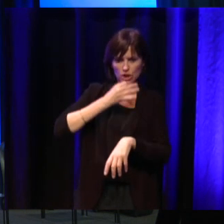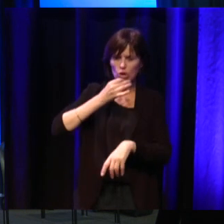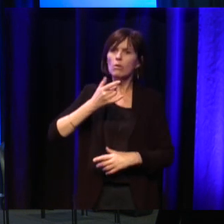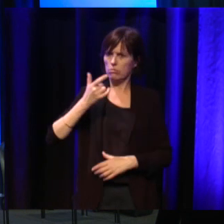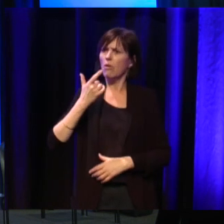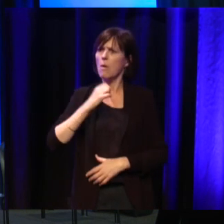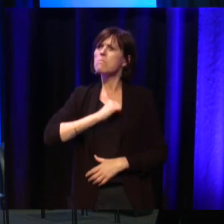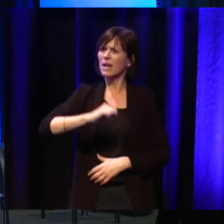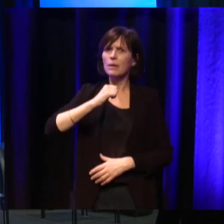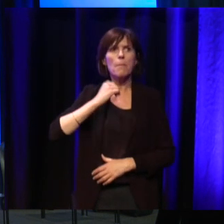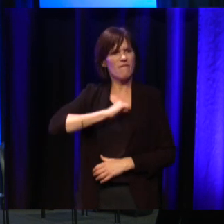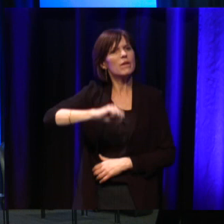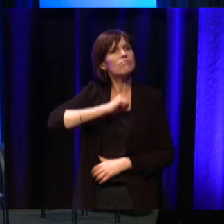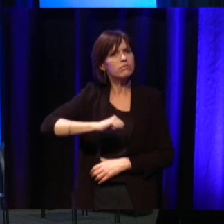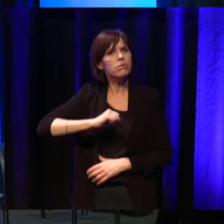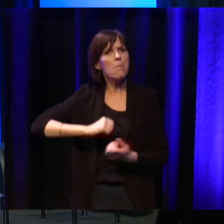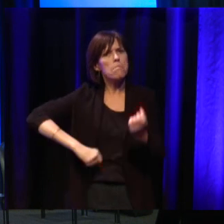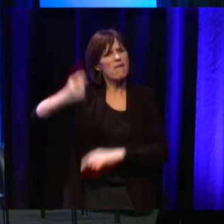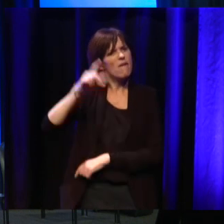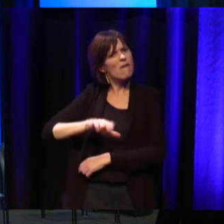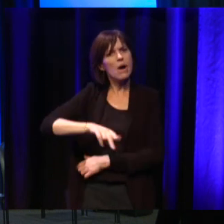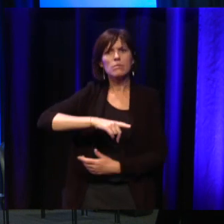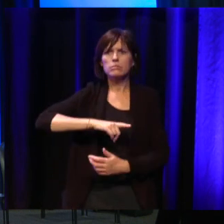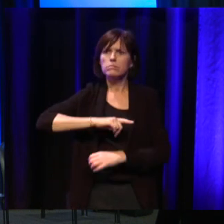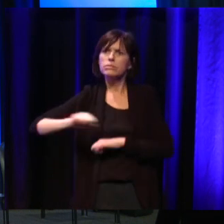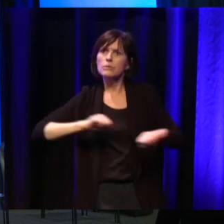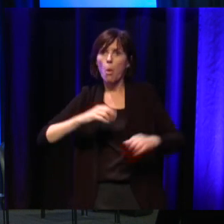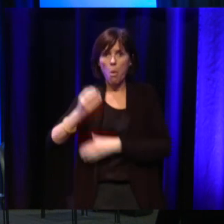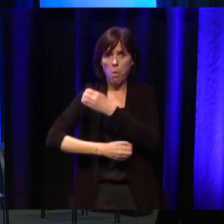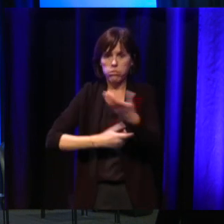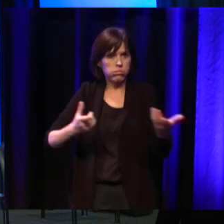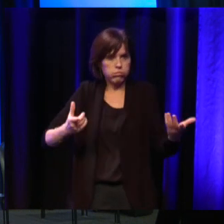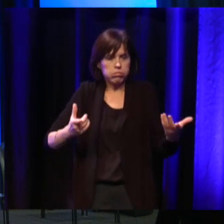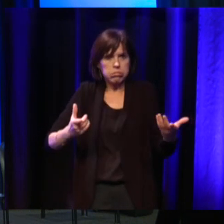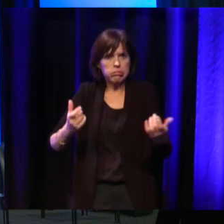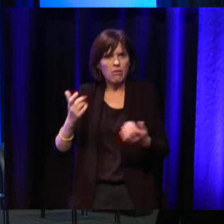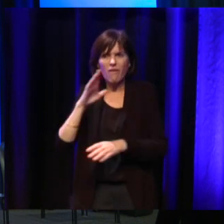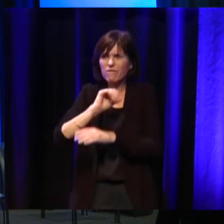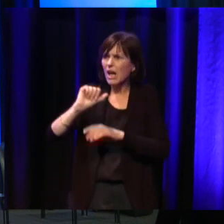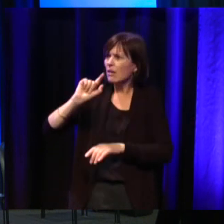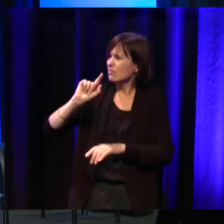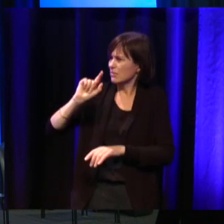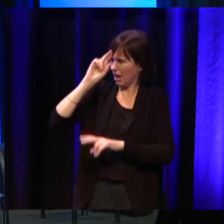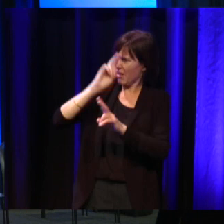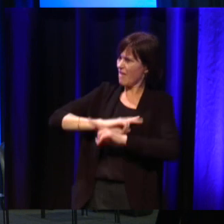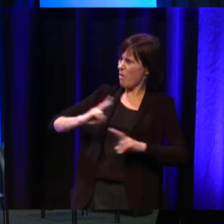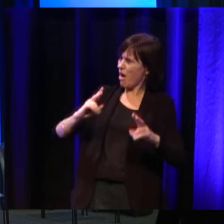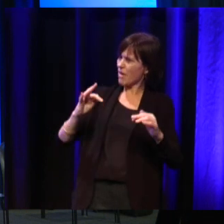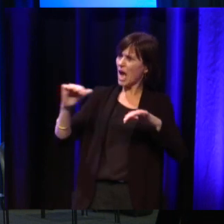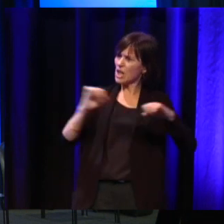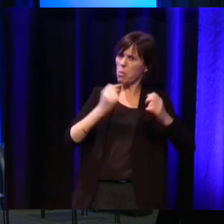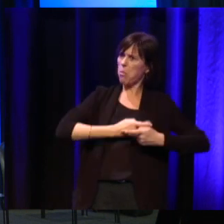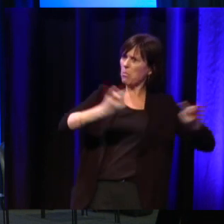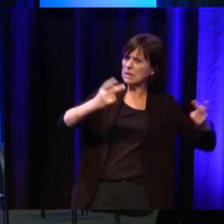ou alors elles font des choses en fait qui n'ont plus de rapport avec l'action publique.'est-à-dire que, par exemple,